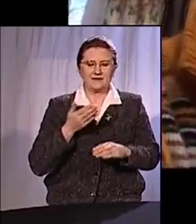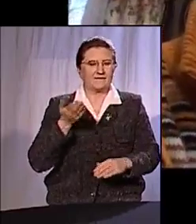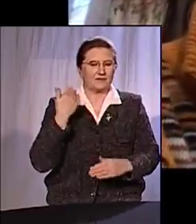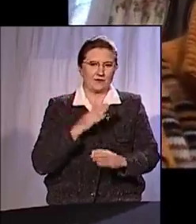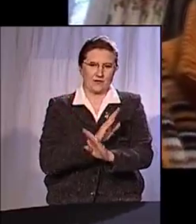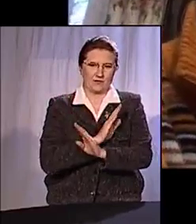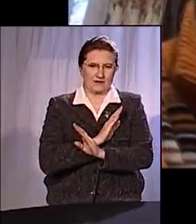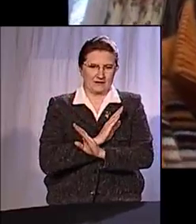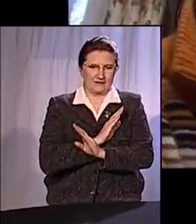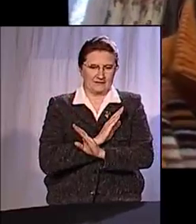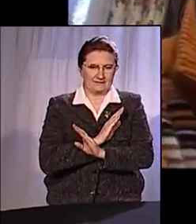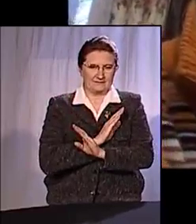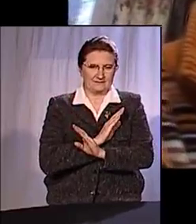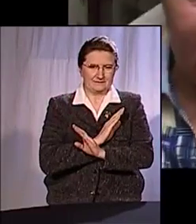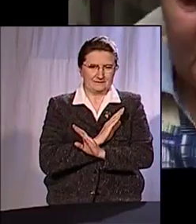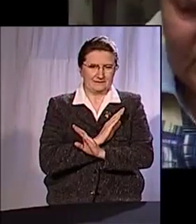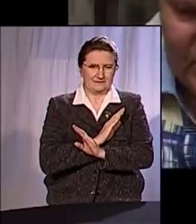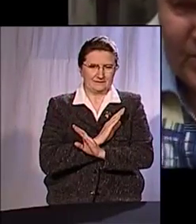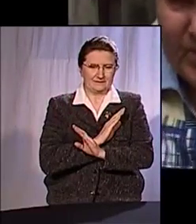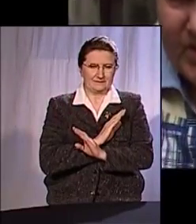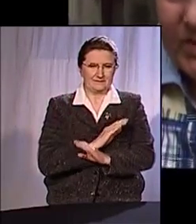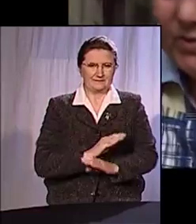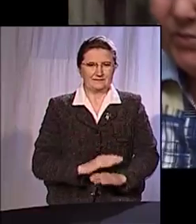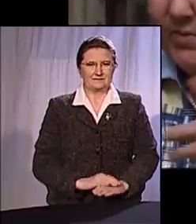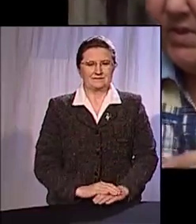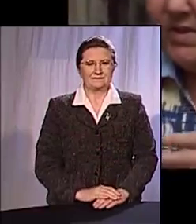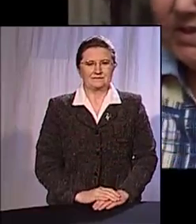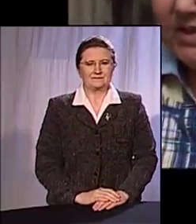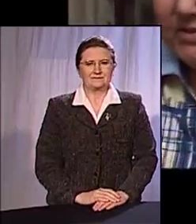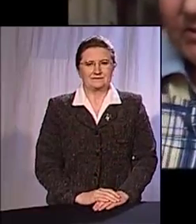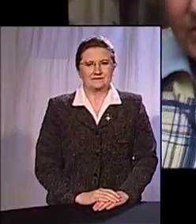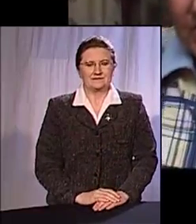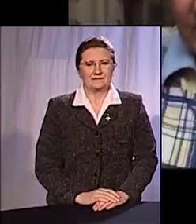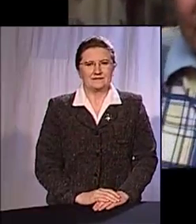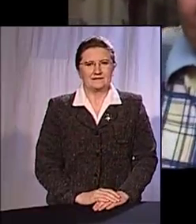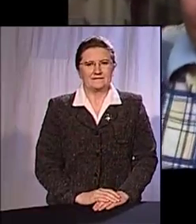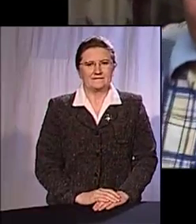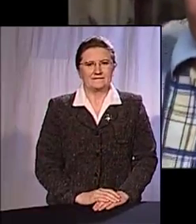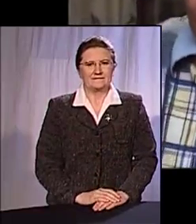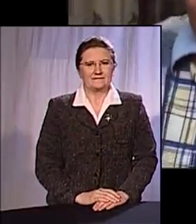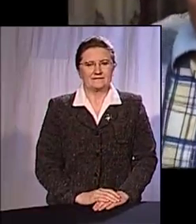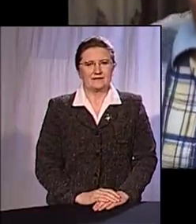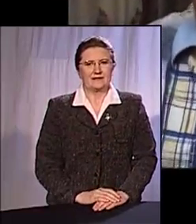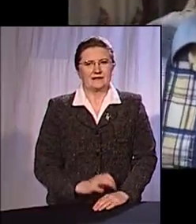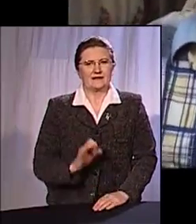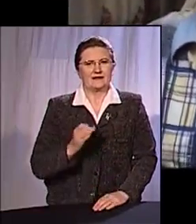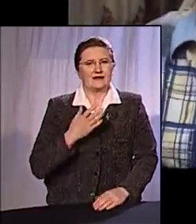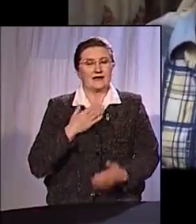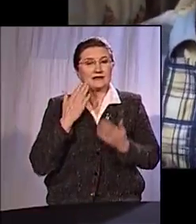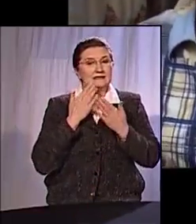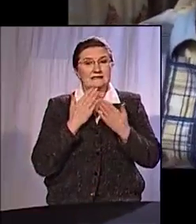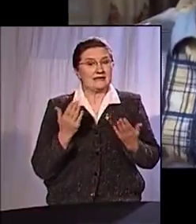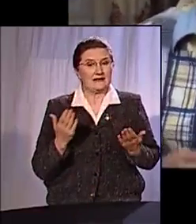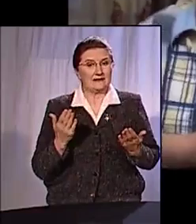уже умерла. И я переживала, я думала, что дальше делать. Я не знала,